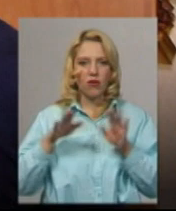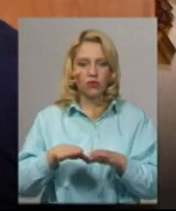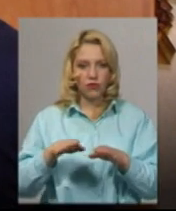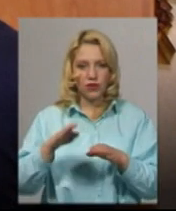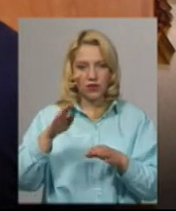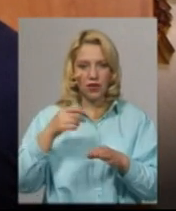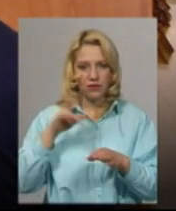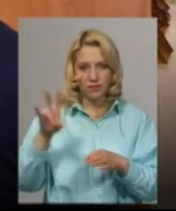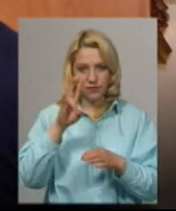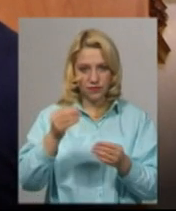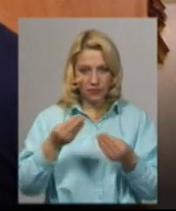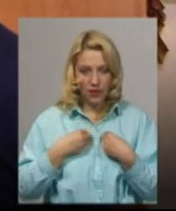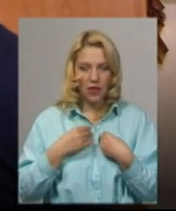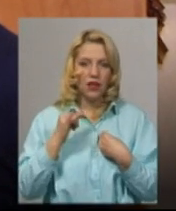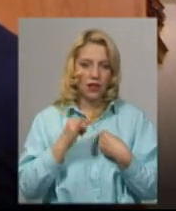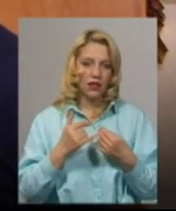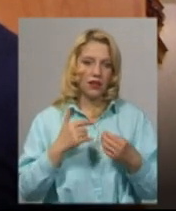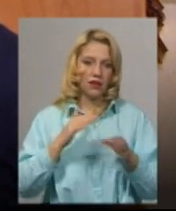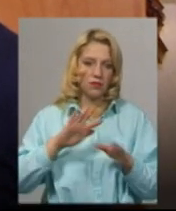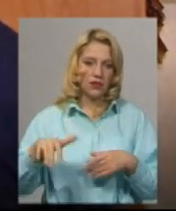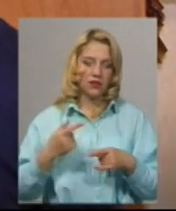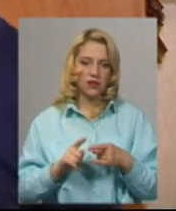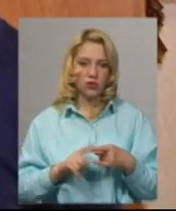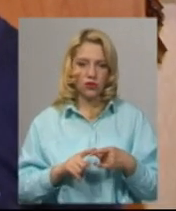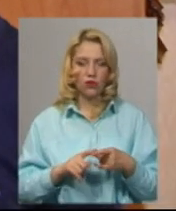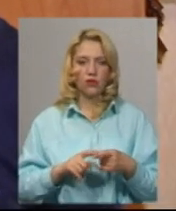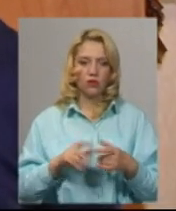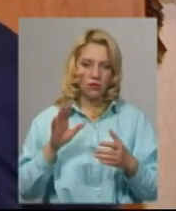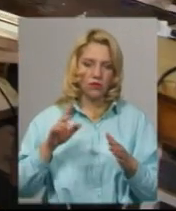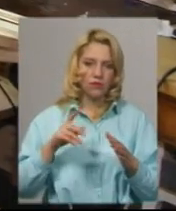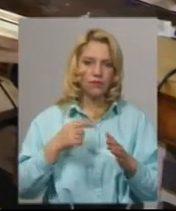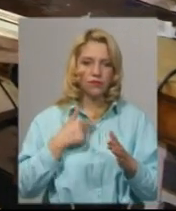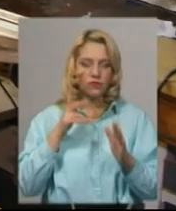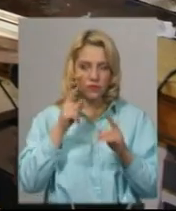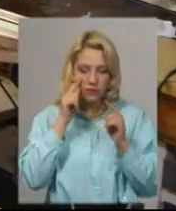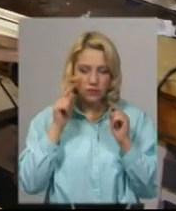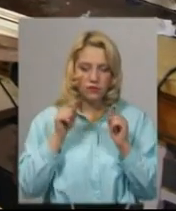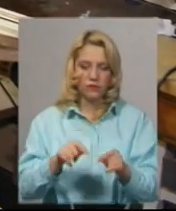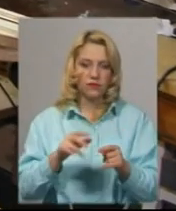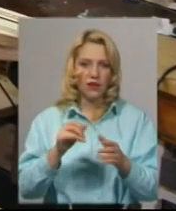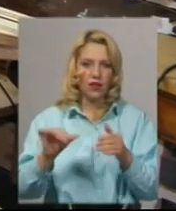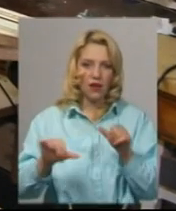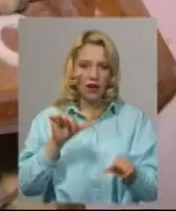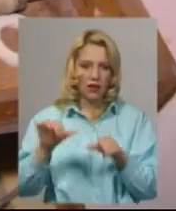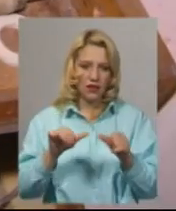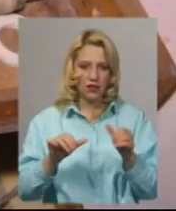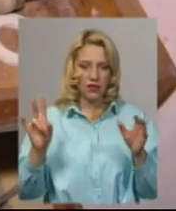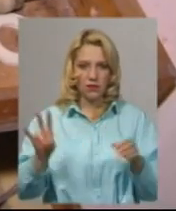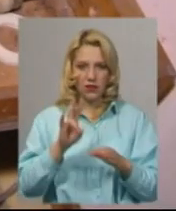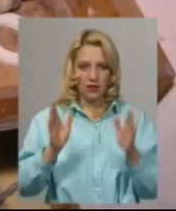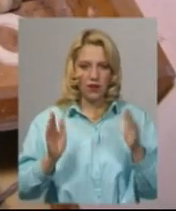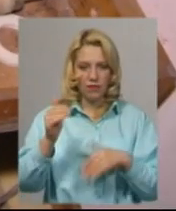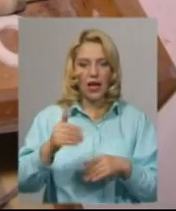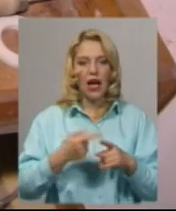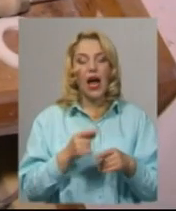після цього я почав вже, як кажуть, глибоко займатися різьбою ікон. Інструмент для різьблення виготовляю сам, каже Анатолій